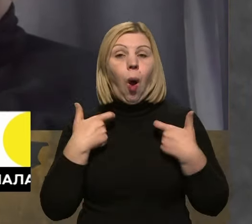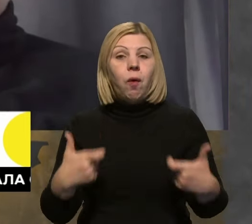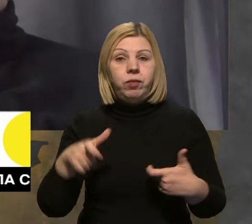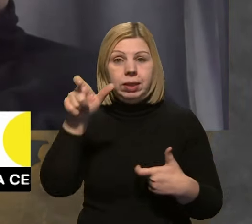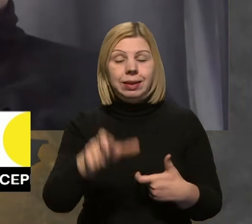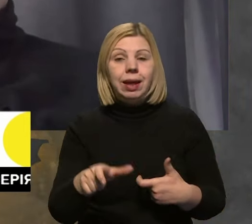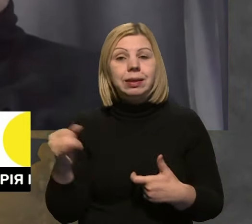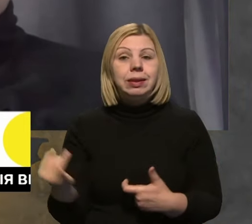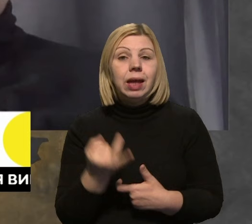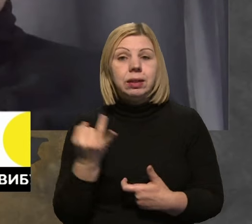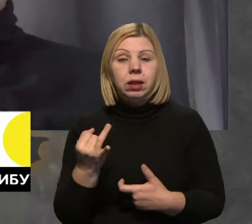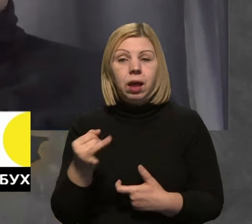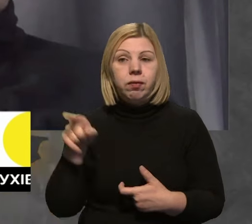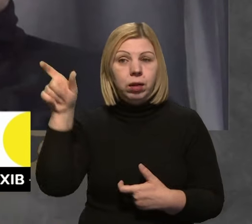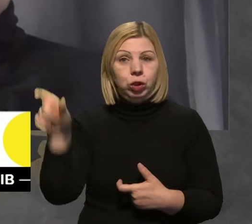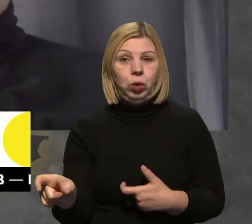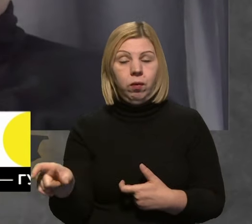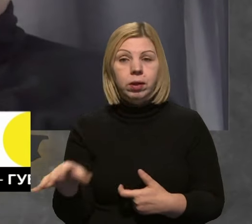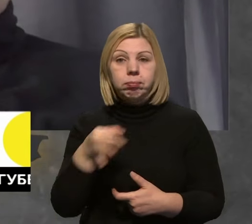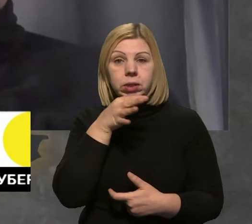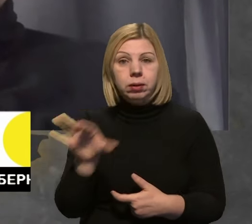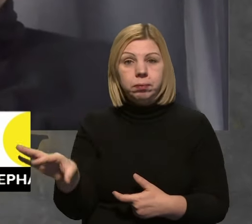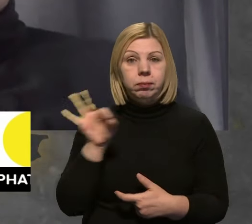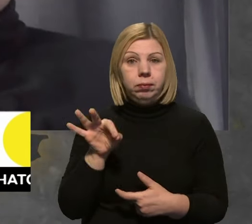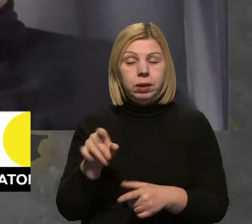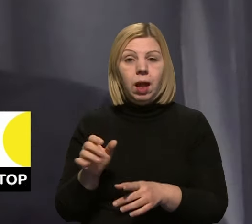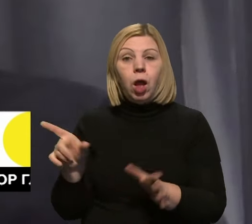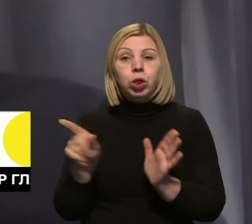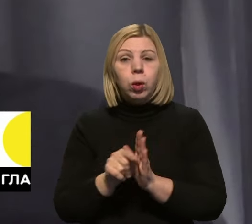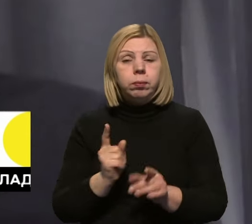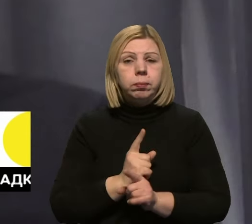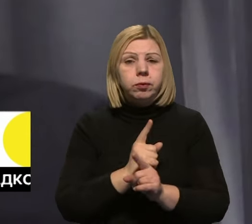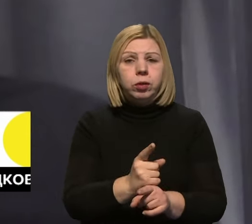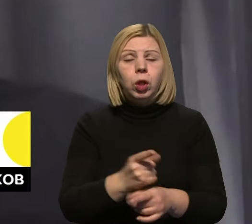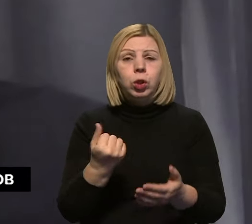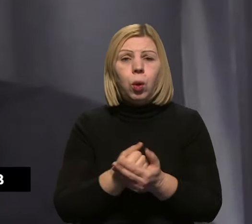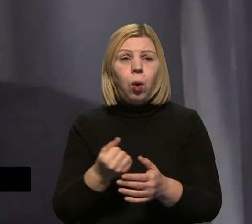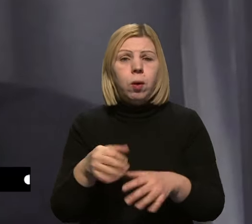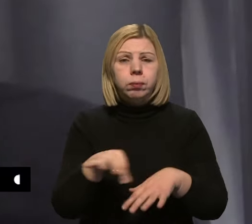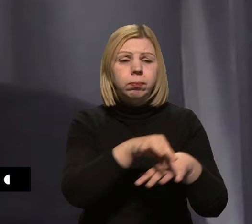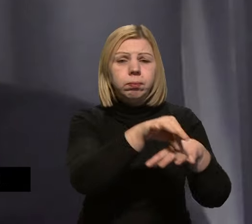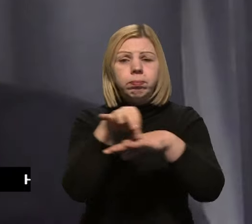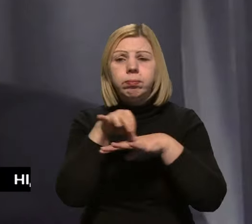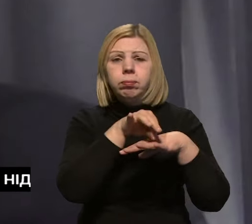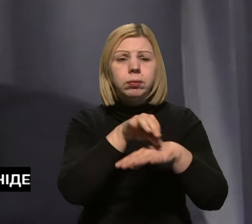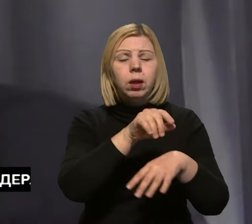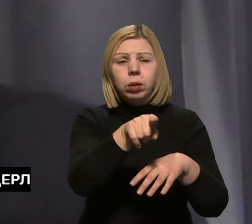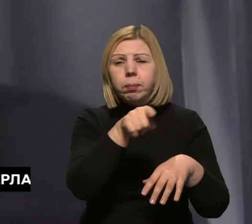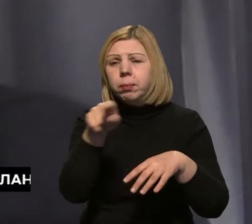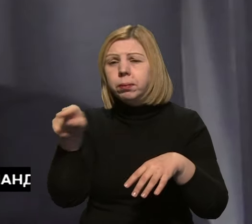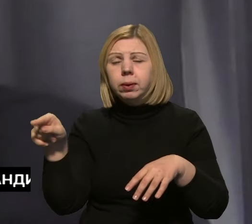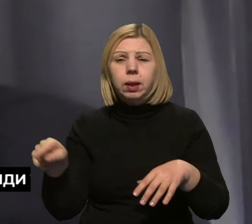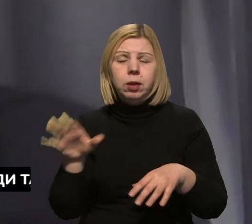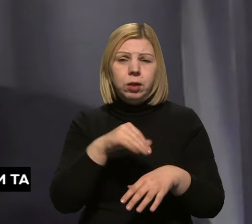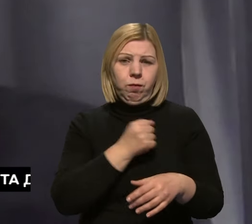зацікавлений, уповноважений, який веде людину, повинен вести і веде людину по всім цим етапам. Мається на увазі, уповноважений